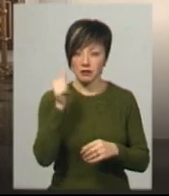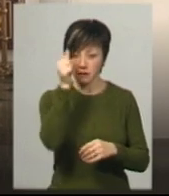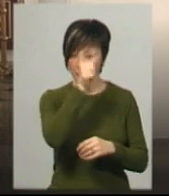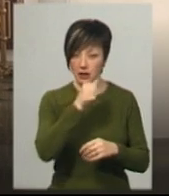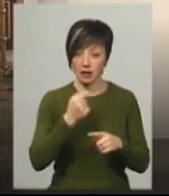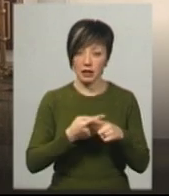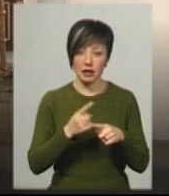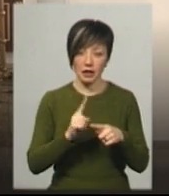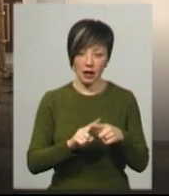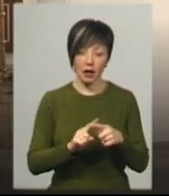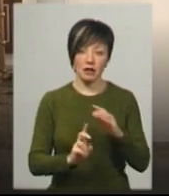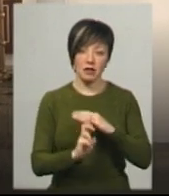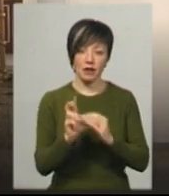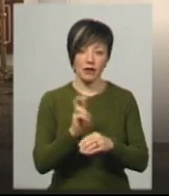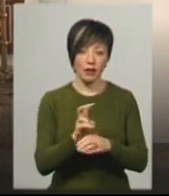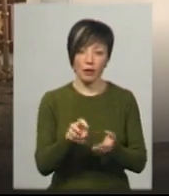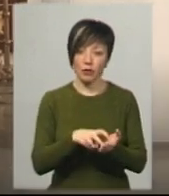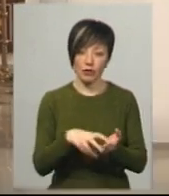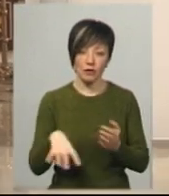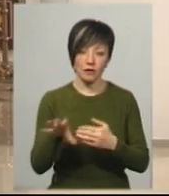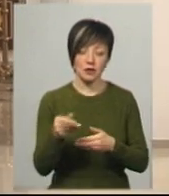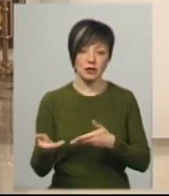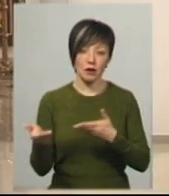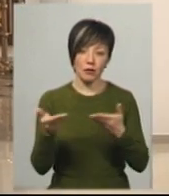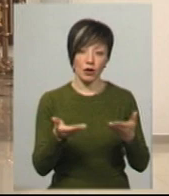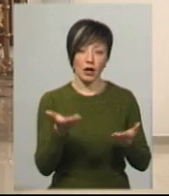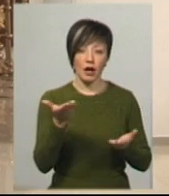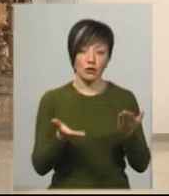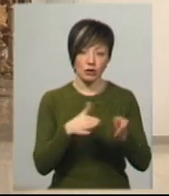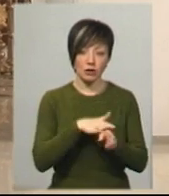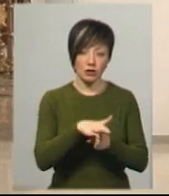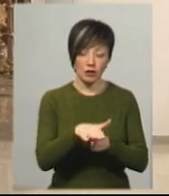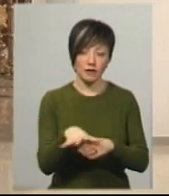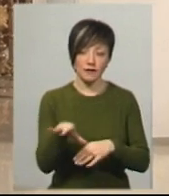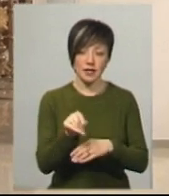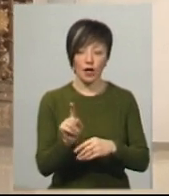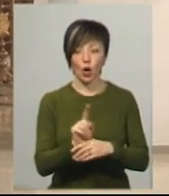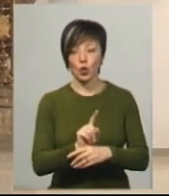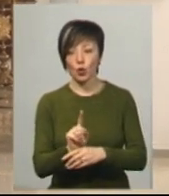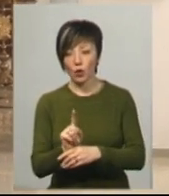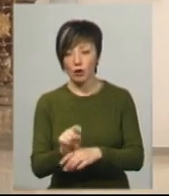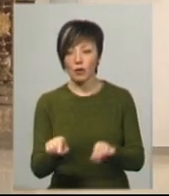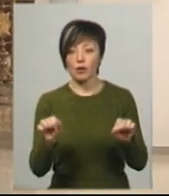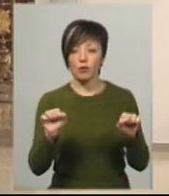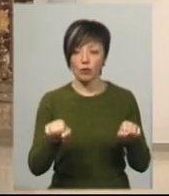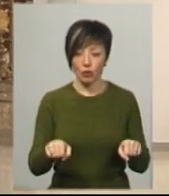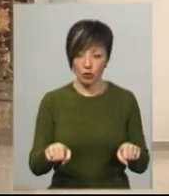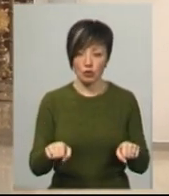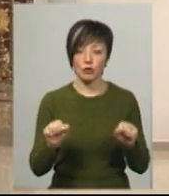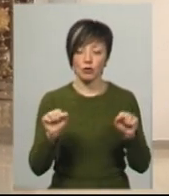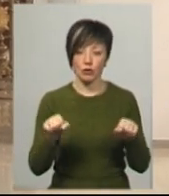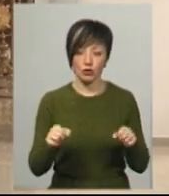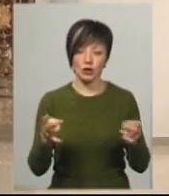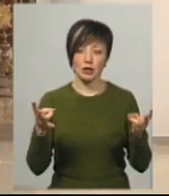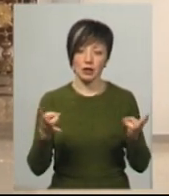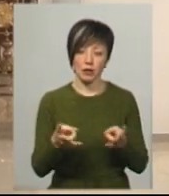Тому я церкву відвідую, не боюся, всіх запрошую. Якщо дотримуватися всіх санітарних норм, можна, звичайно, можна, і